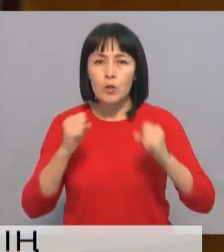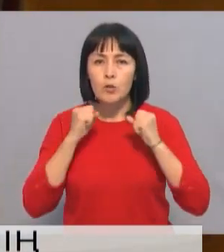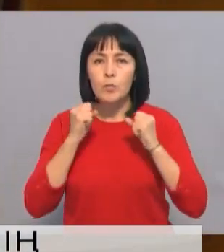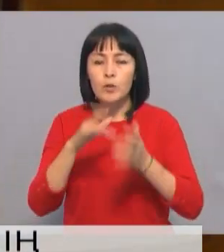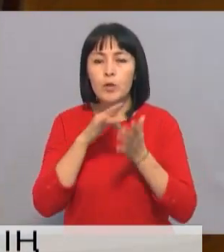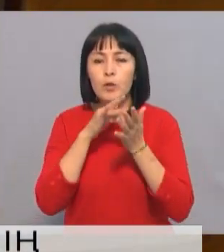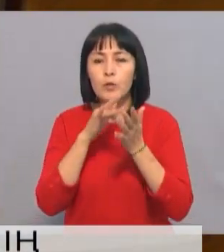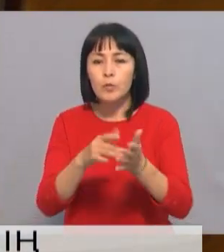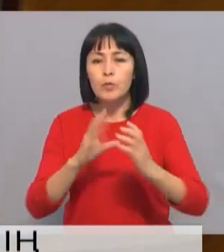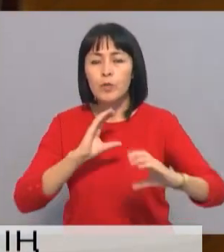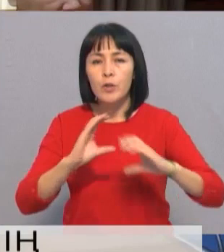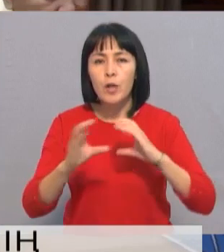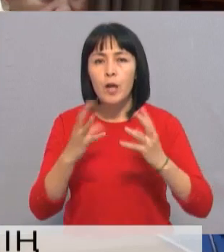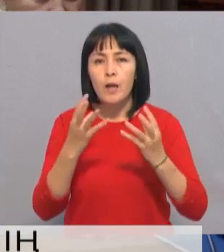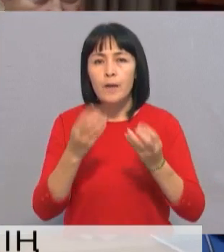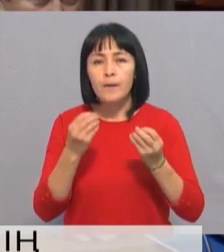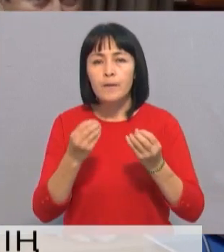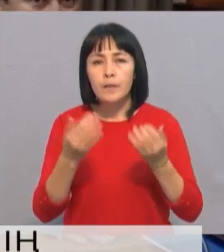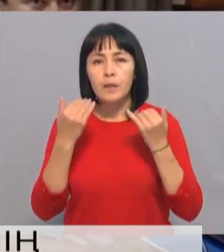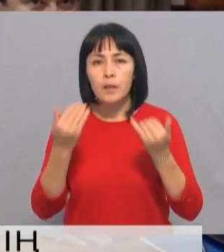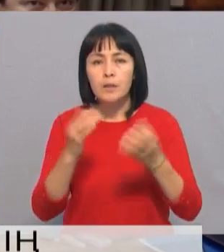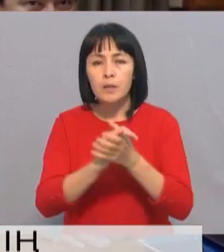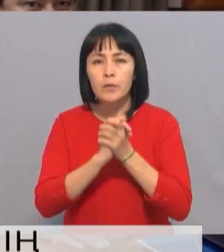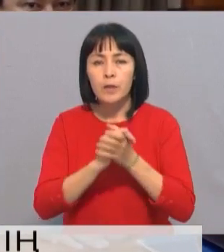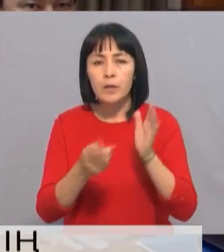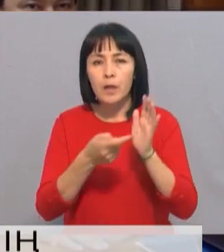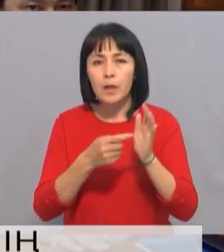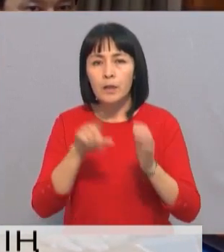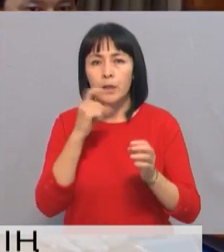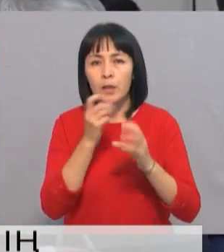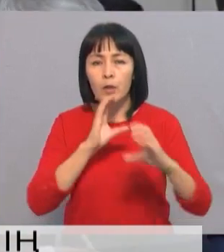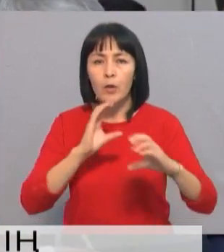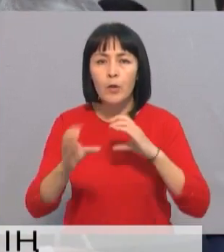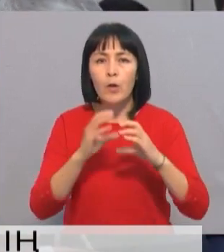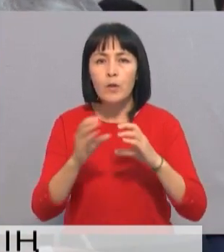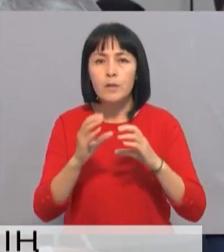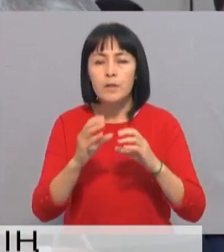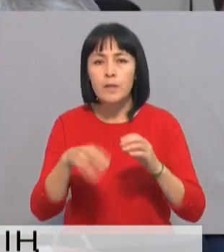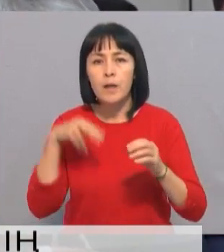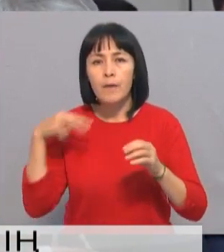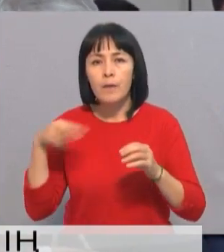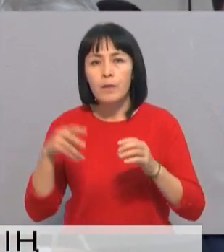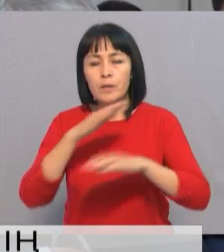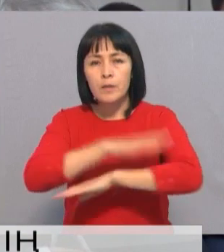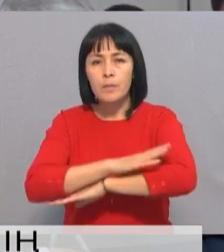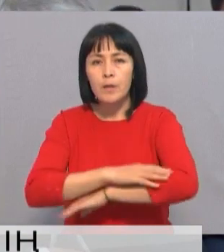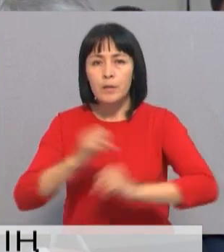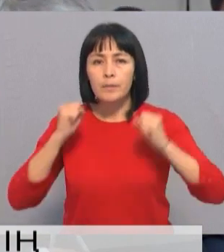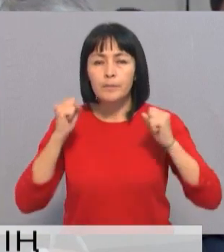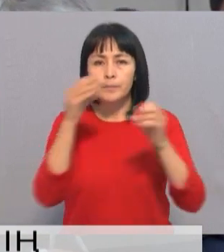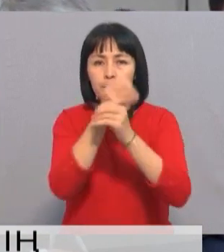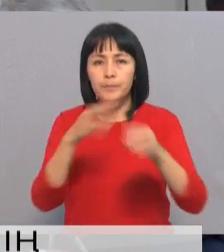және туризм академиясын және Қаз тұтыны одаға Қарағанды экономикалық университетінің философия пәнінің Динешиналтыру